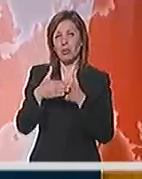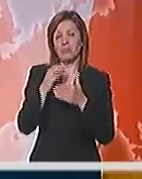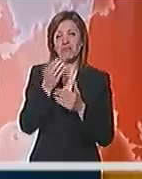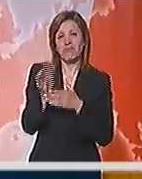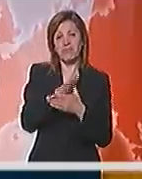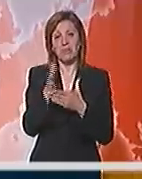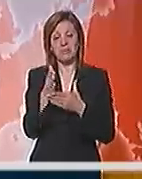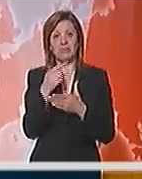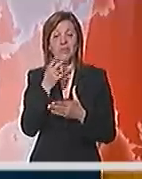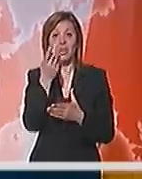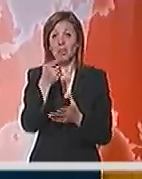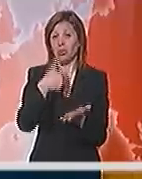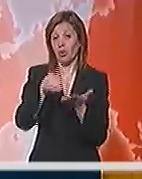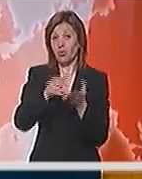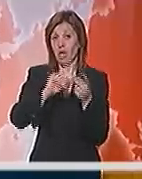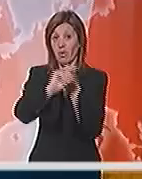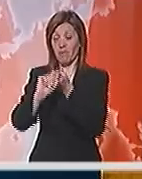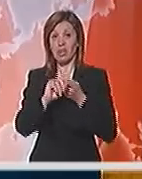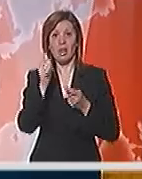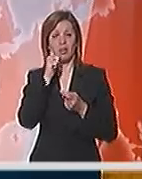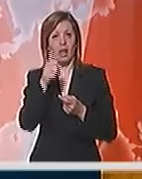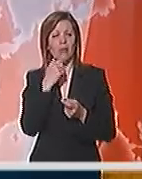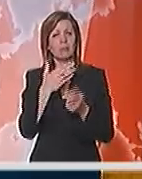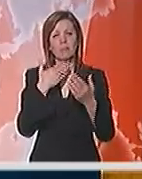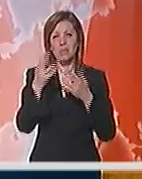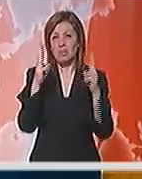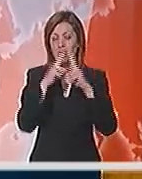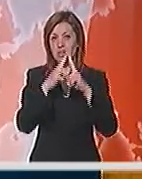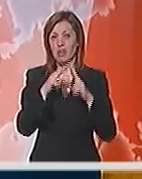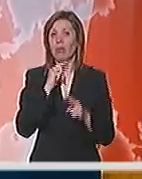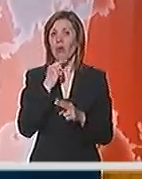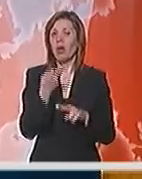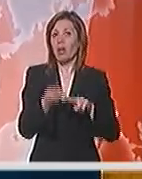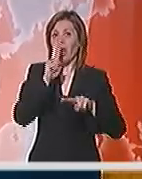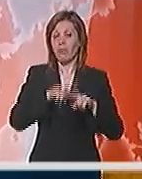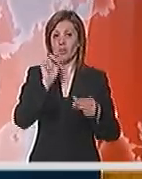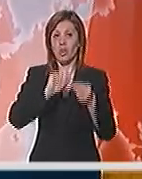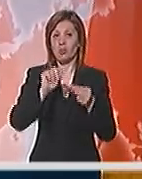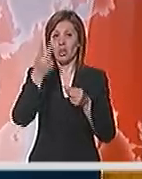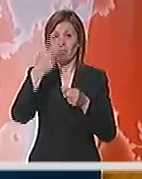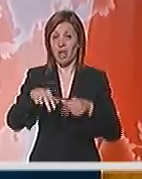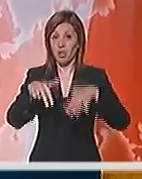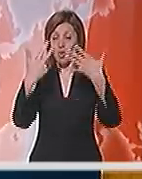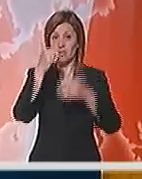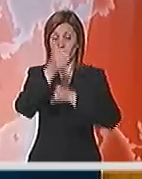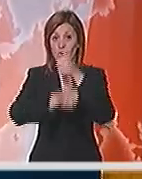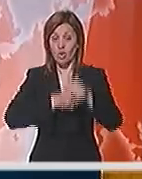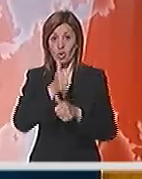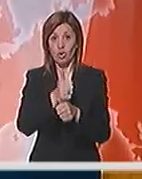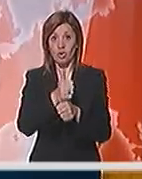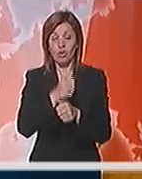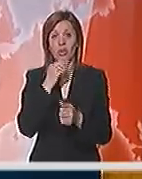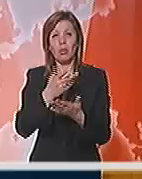ti troškovi je vezani za dan zasedanja na kojima je najveća ušteda. U 2008. godini su